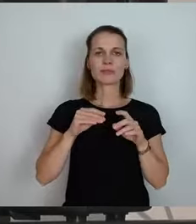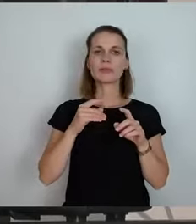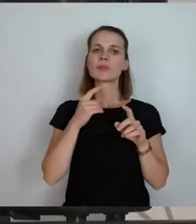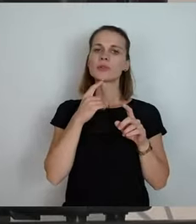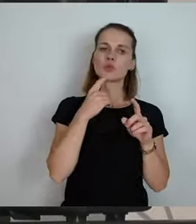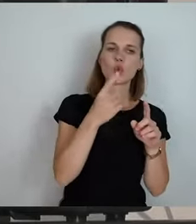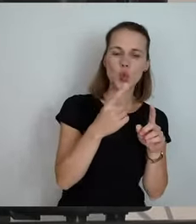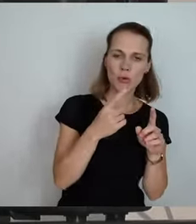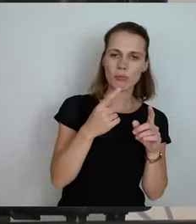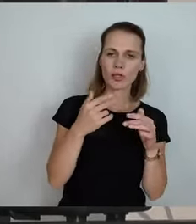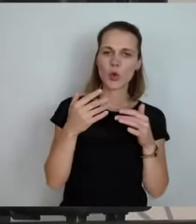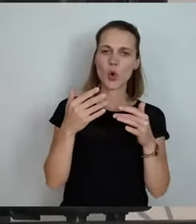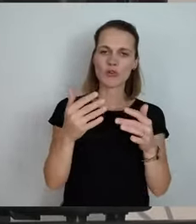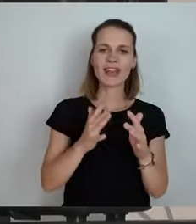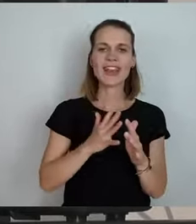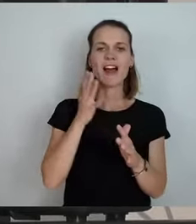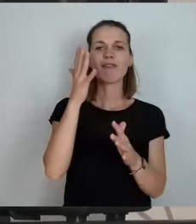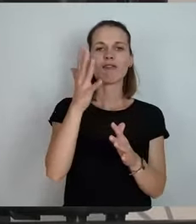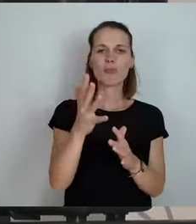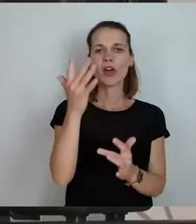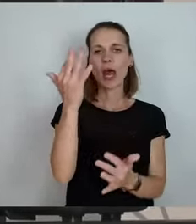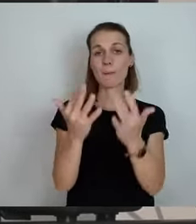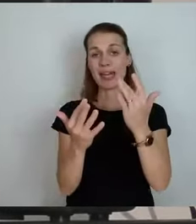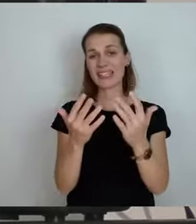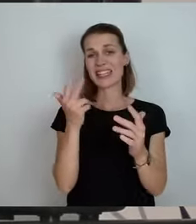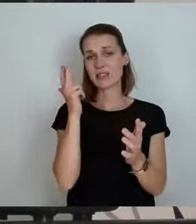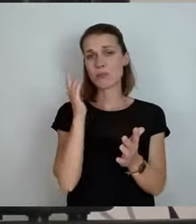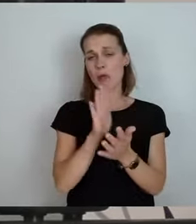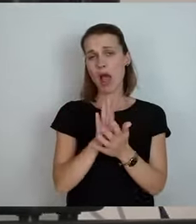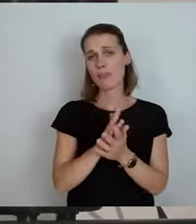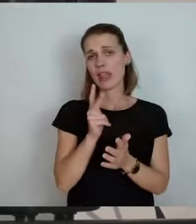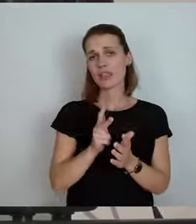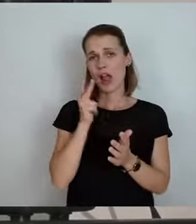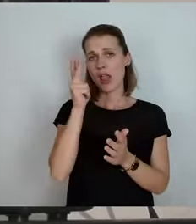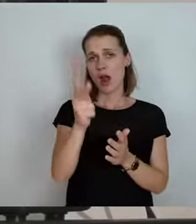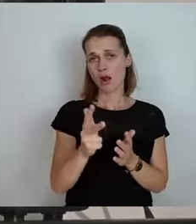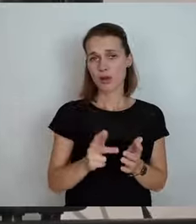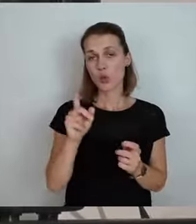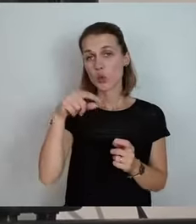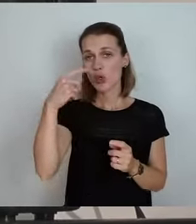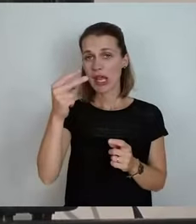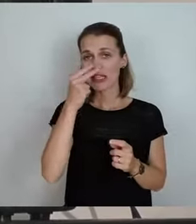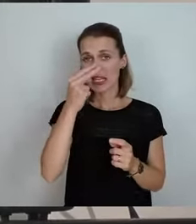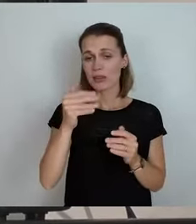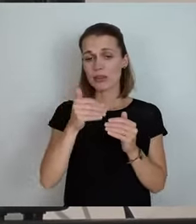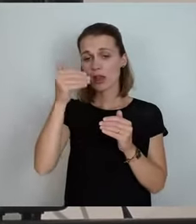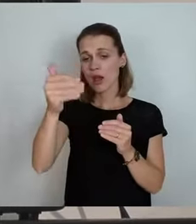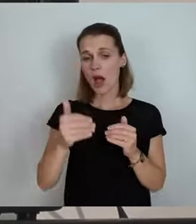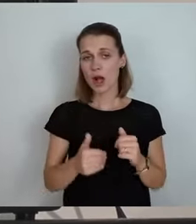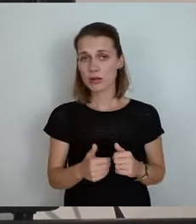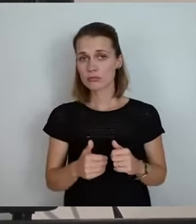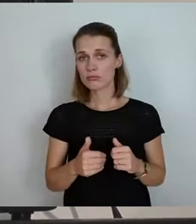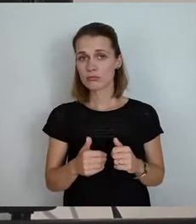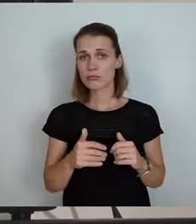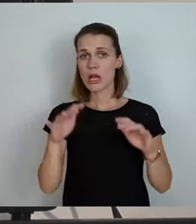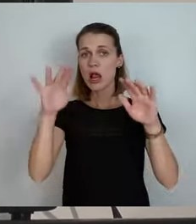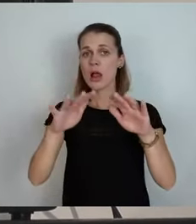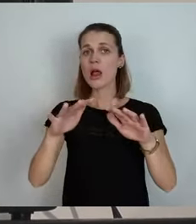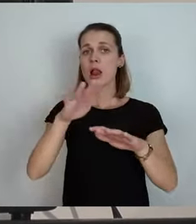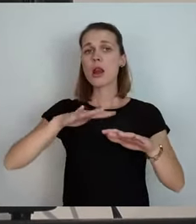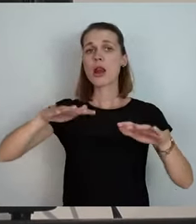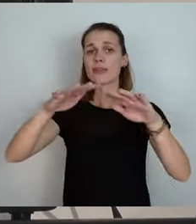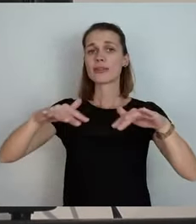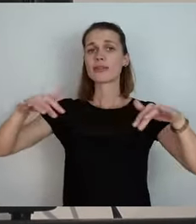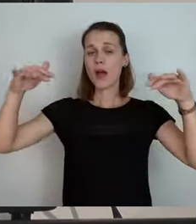nach fünf Jahren abgerechnet, jetzt sind es noch drei und dann wird man sehen, was danach für einen Landtag kommt und was sich für eine